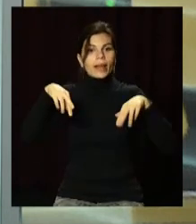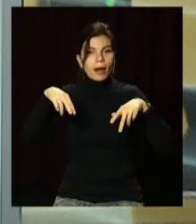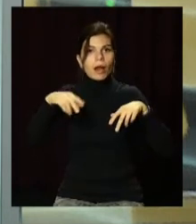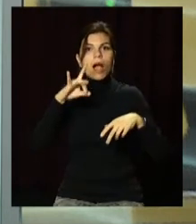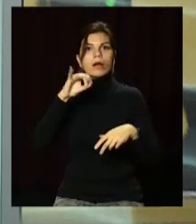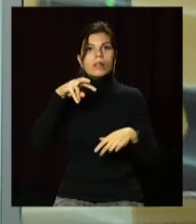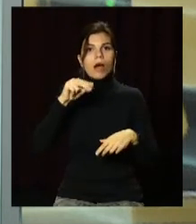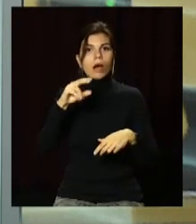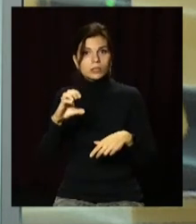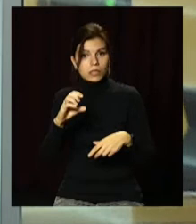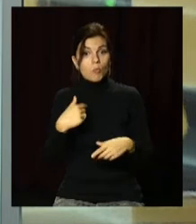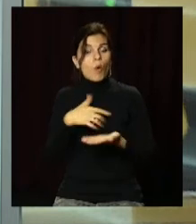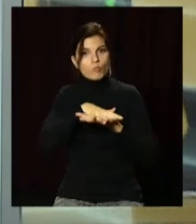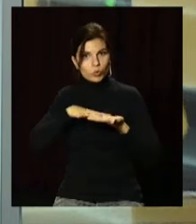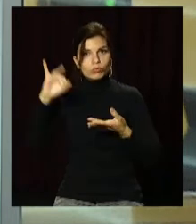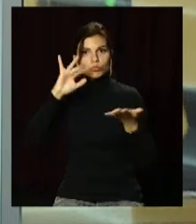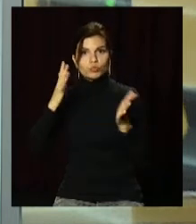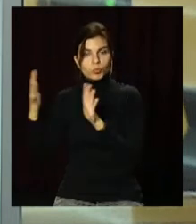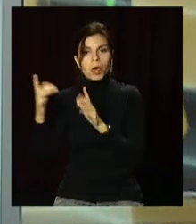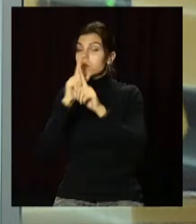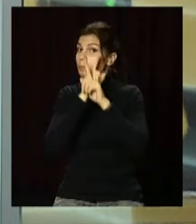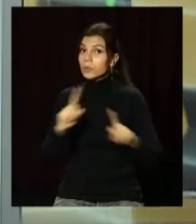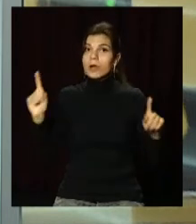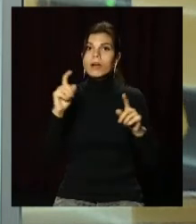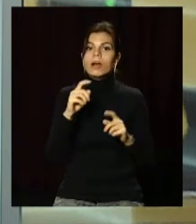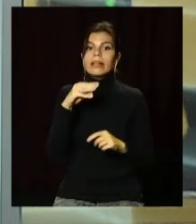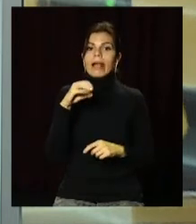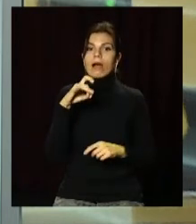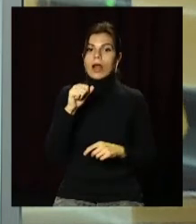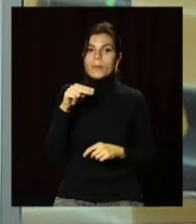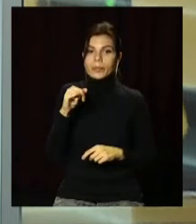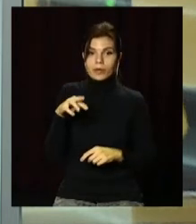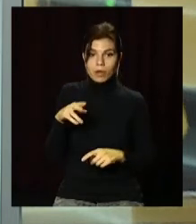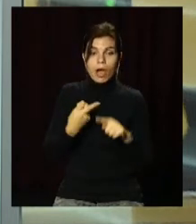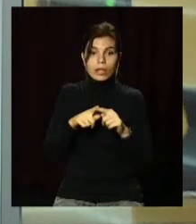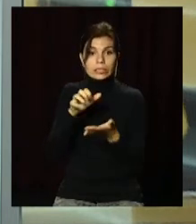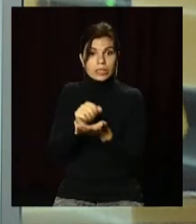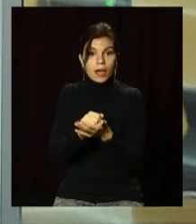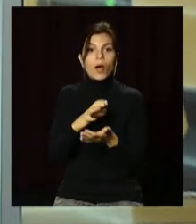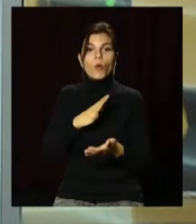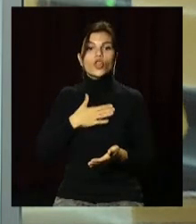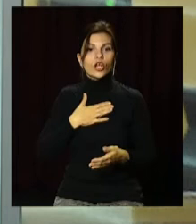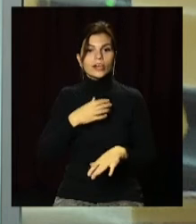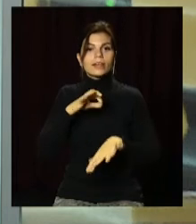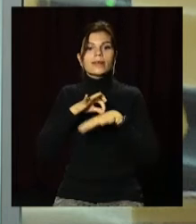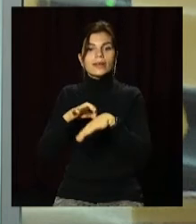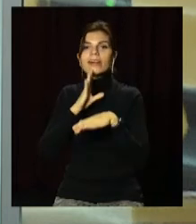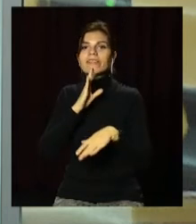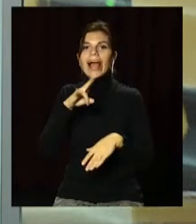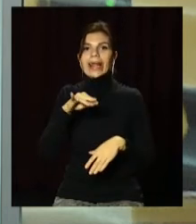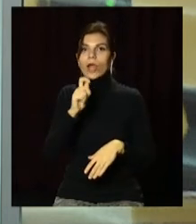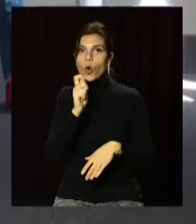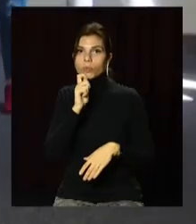релакс. Ми продовжуємо серію сюжетів про незвичні види терапії. На оригінальному занятті побувала і наша Лідія Дмитрашко.